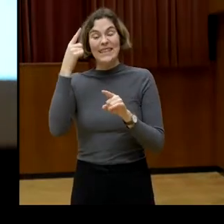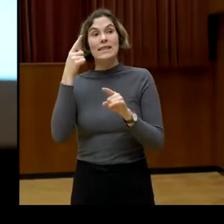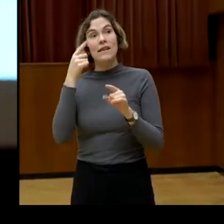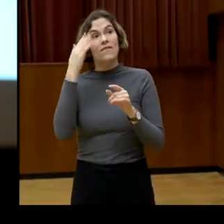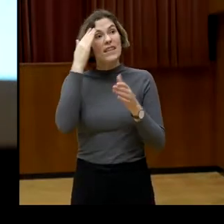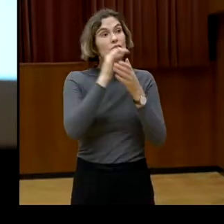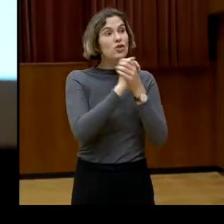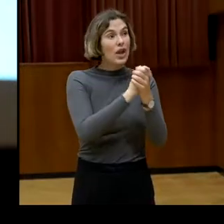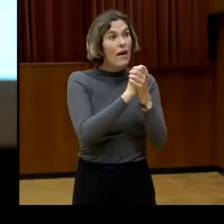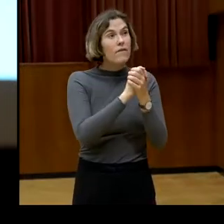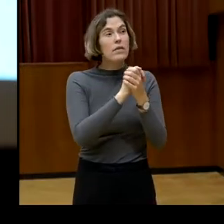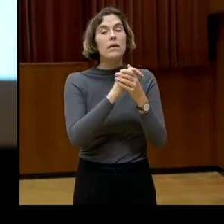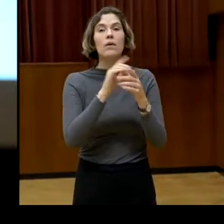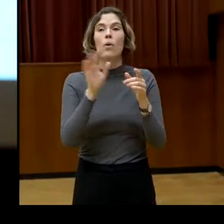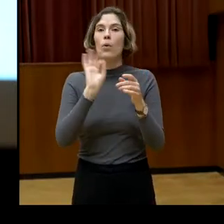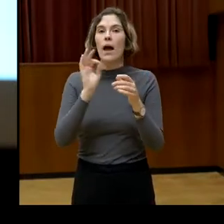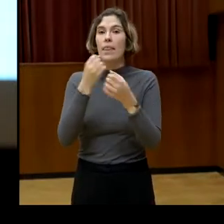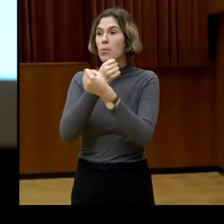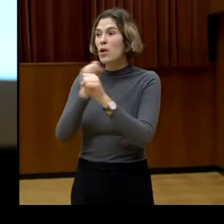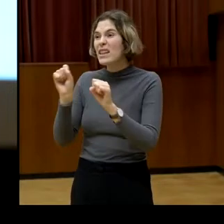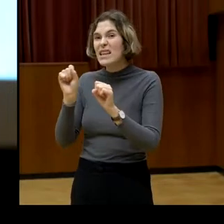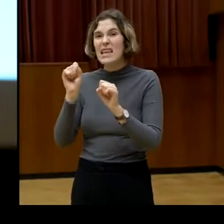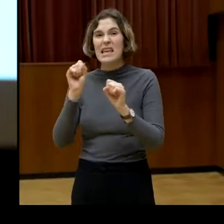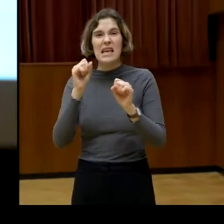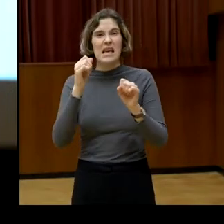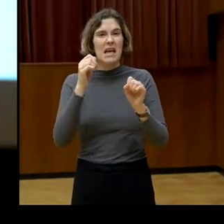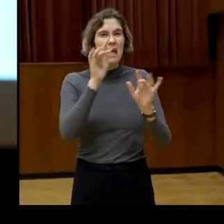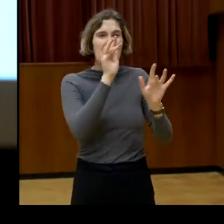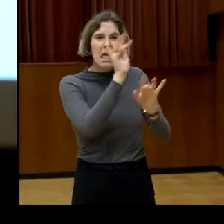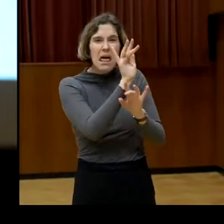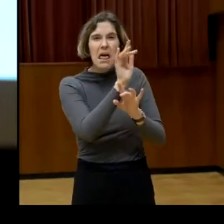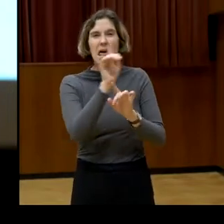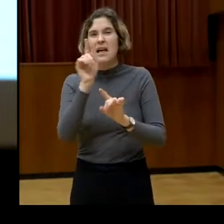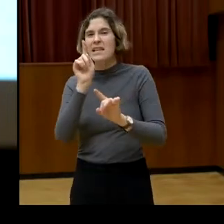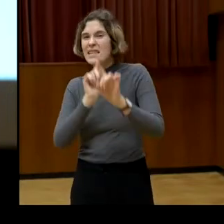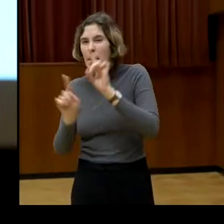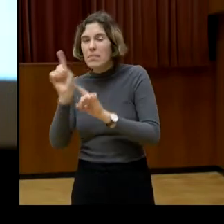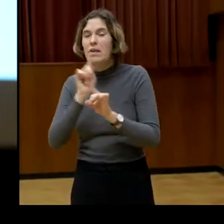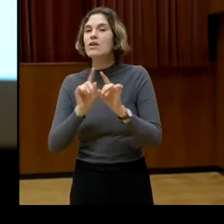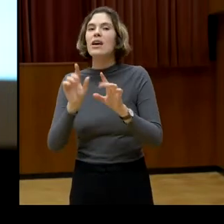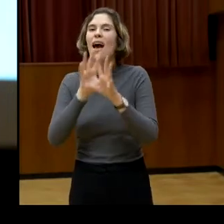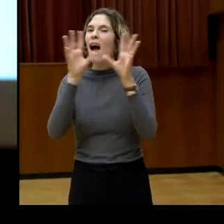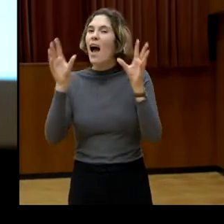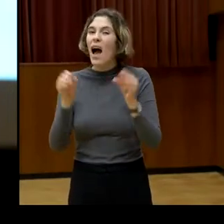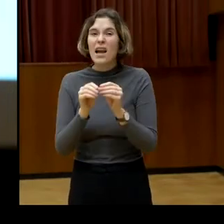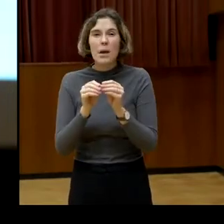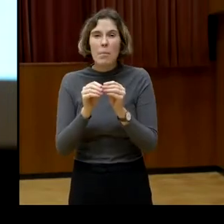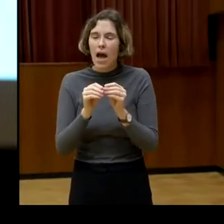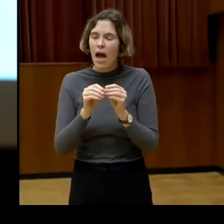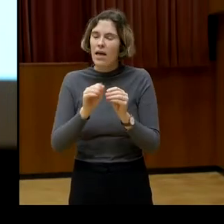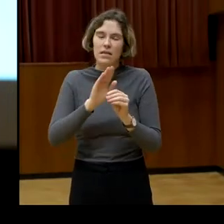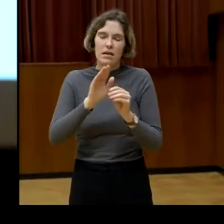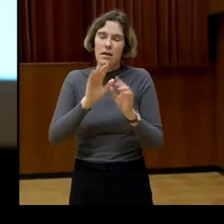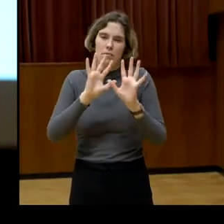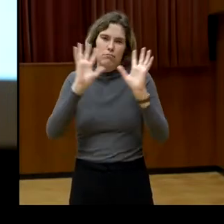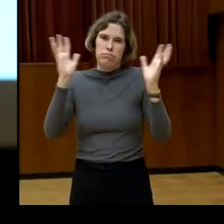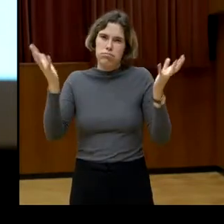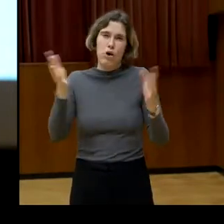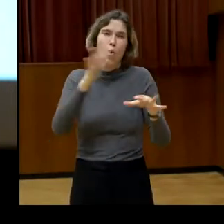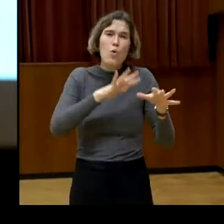Problem einzelner Gesellschaftsgruppen. Das sind Phänomene, die wir prinzipiell in allen Bevölkerungsgruppen finden, unabhängig von der Bildung,